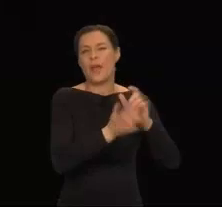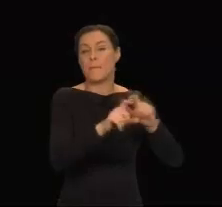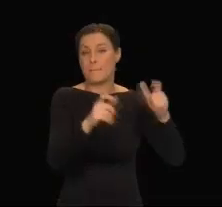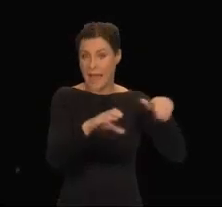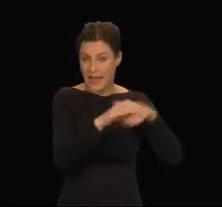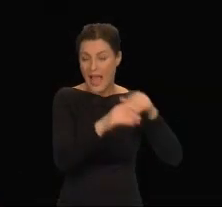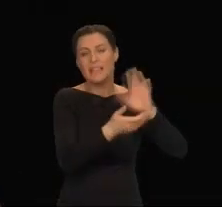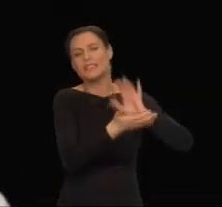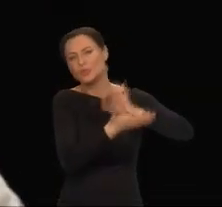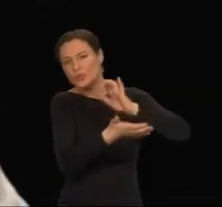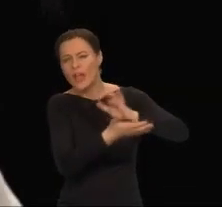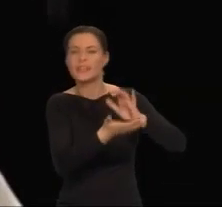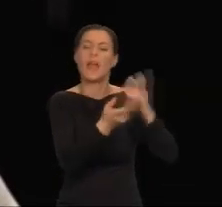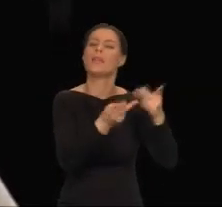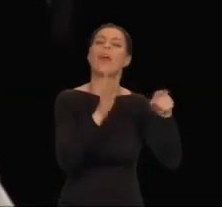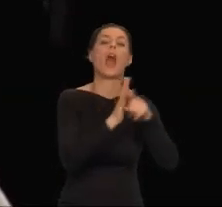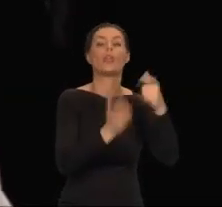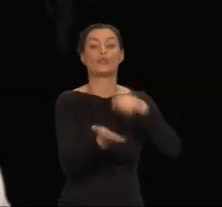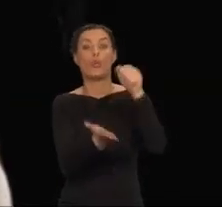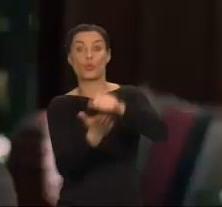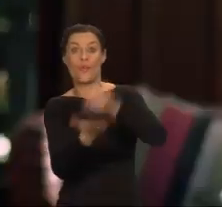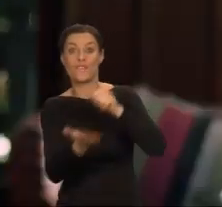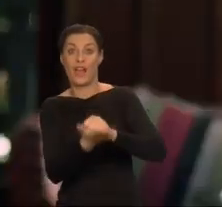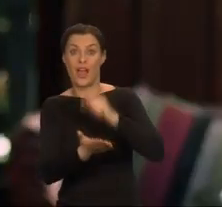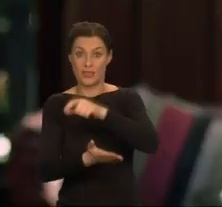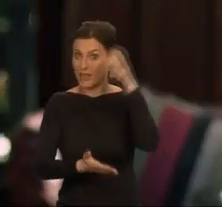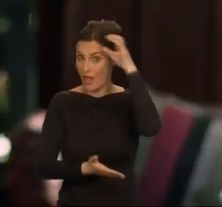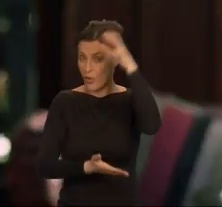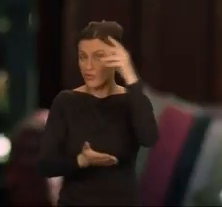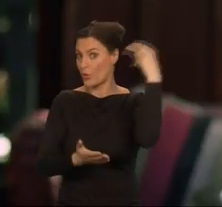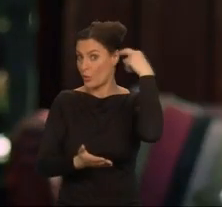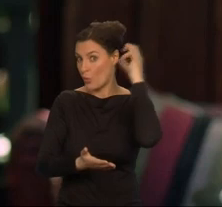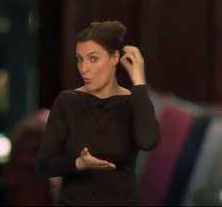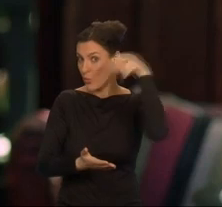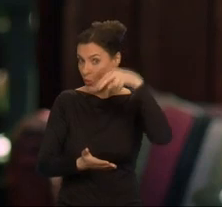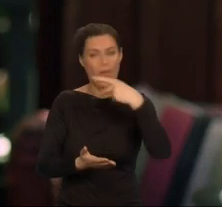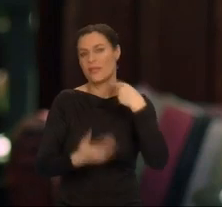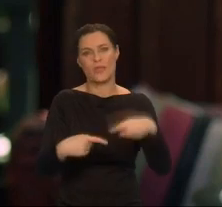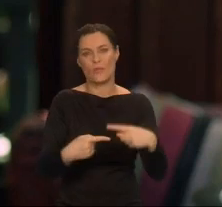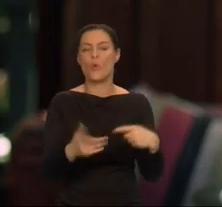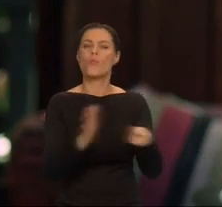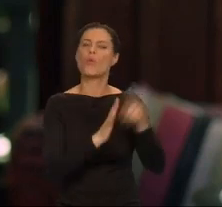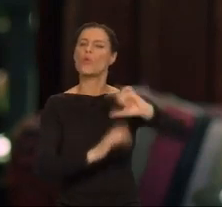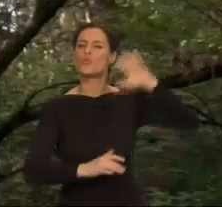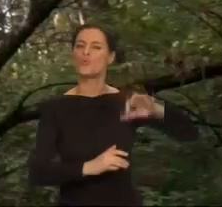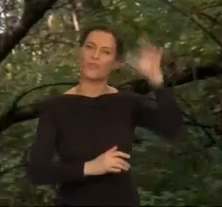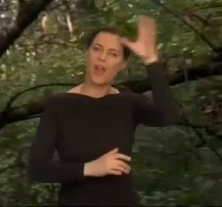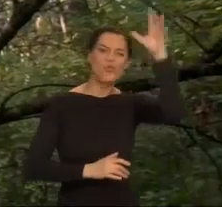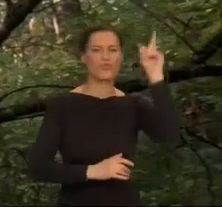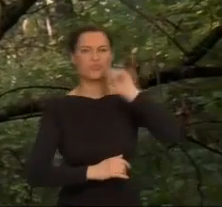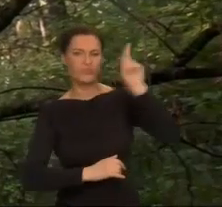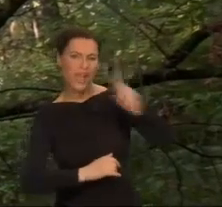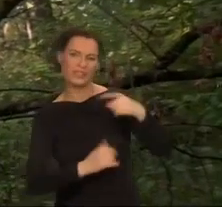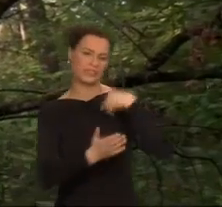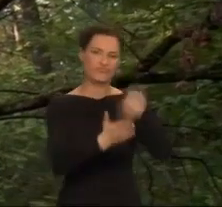pisarze byli typem macho. Królowała realistyczna, męska proza. Ursula szukała